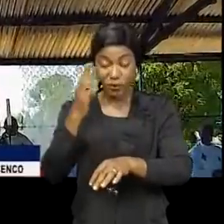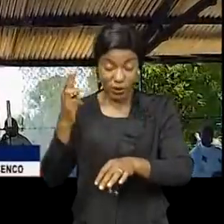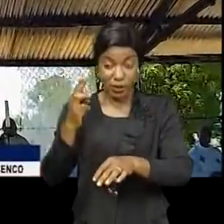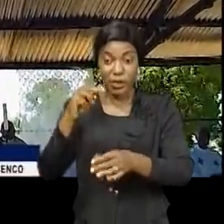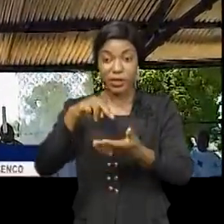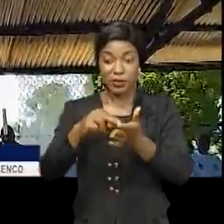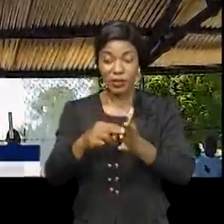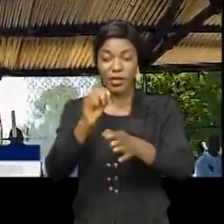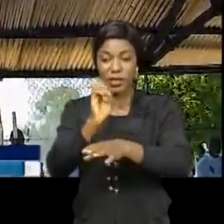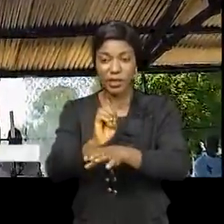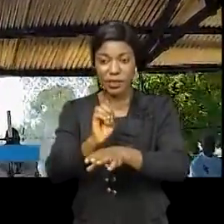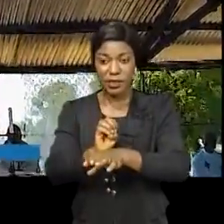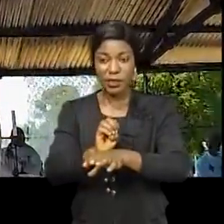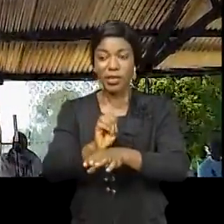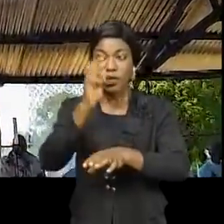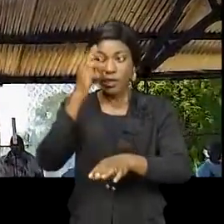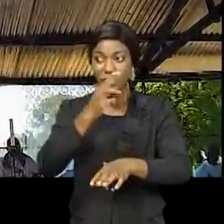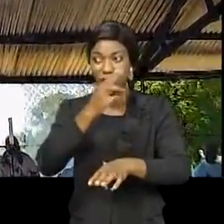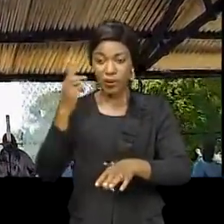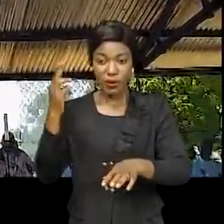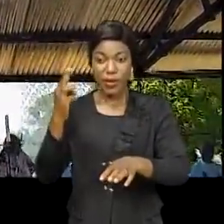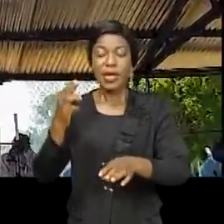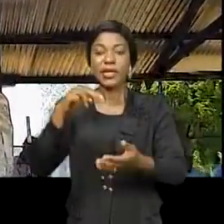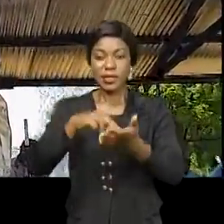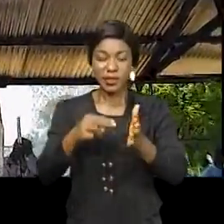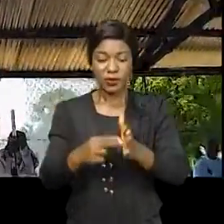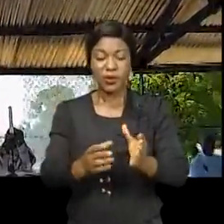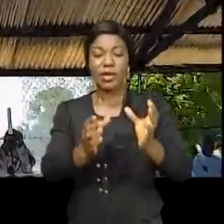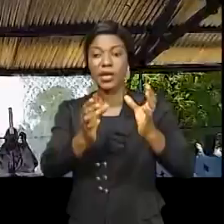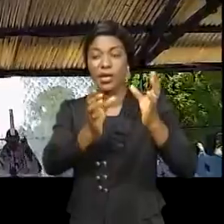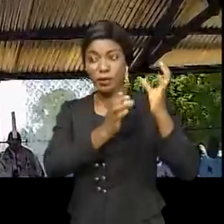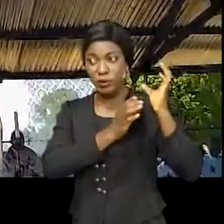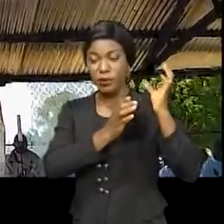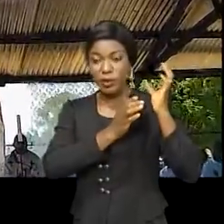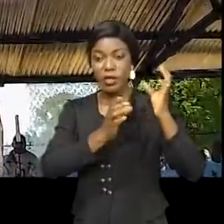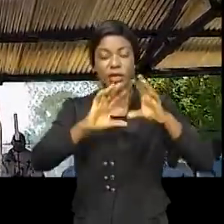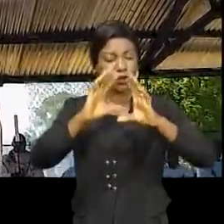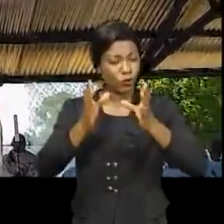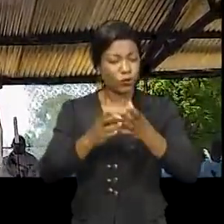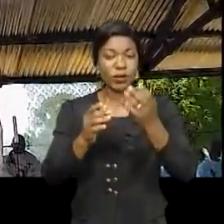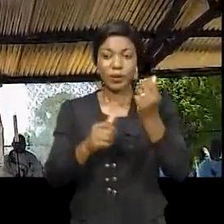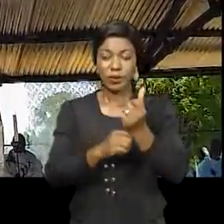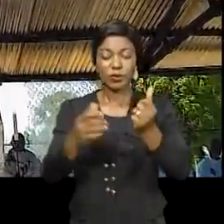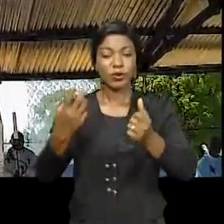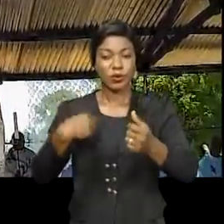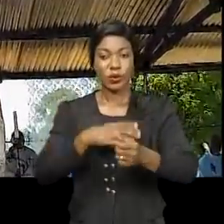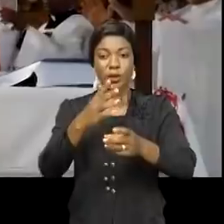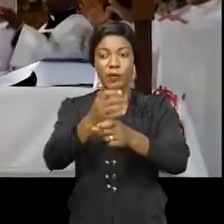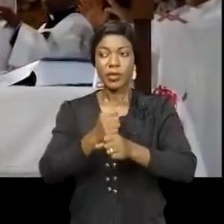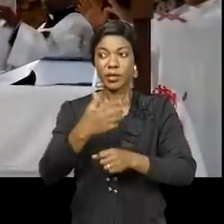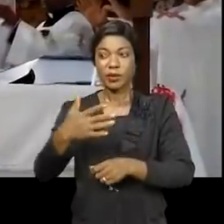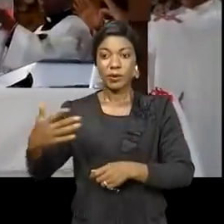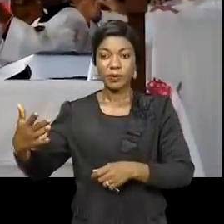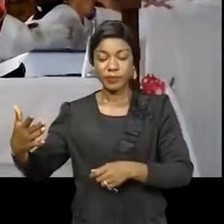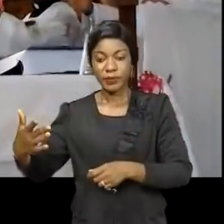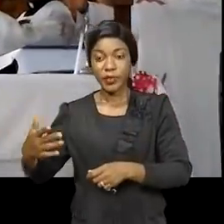que l'église catholique, c'est une responsabilité que chacun de vous doit prendre en main. A